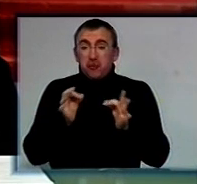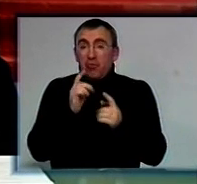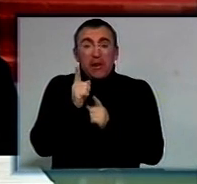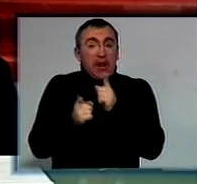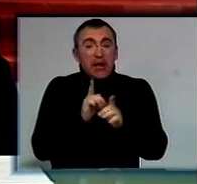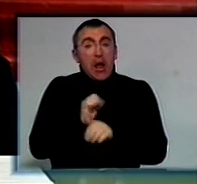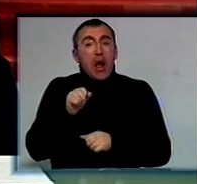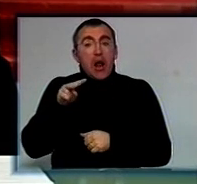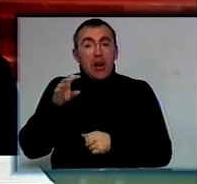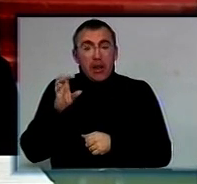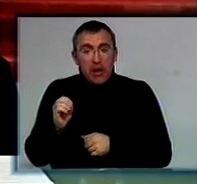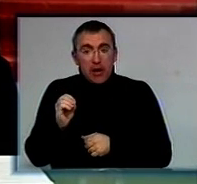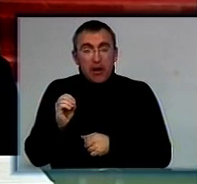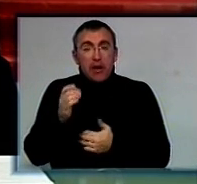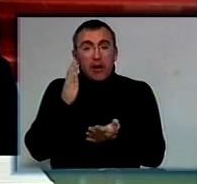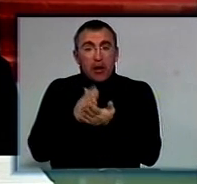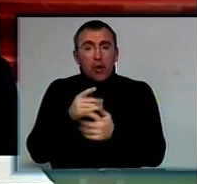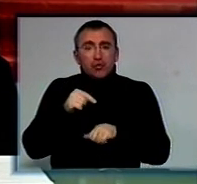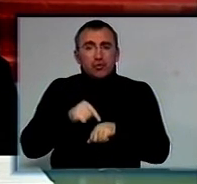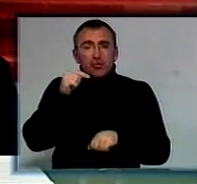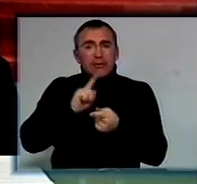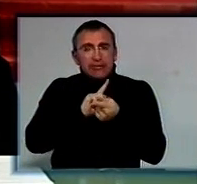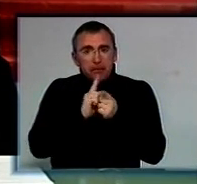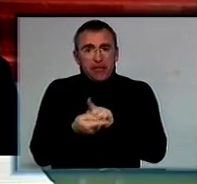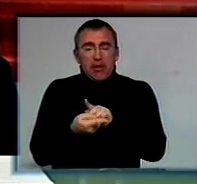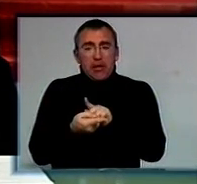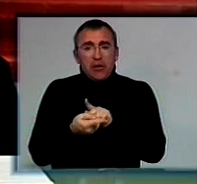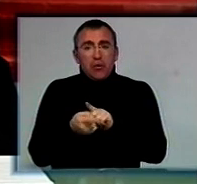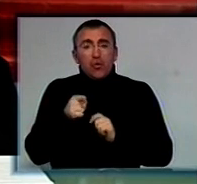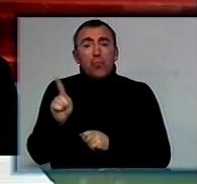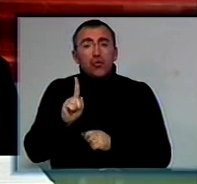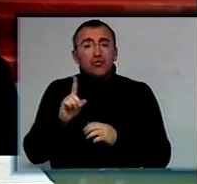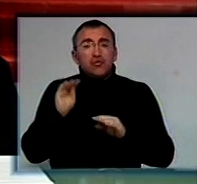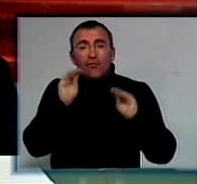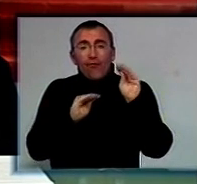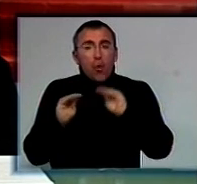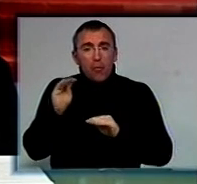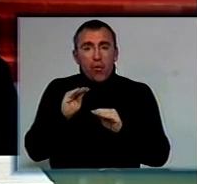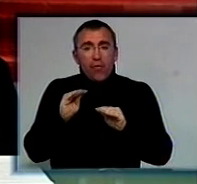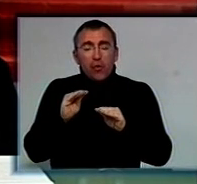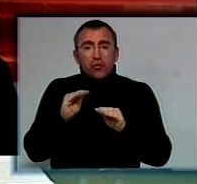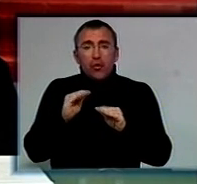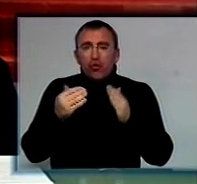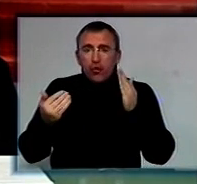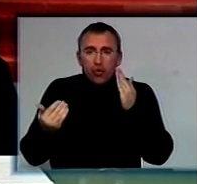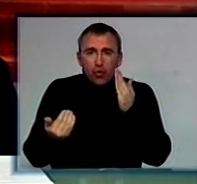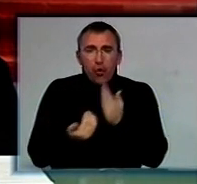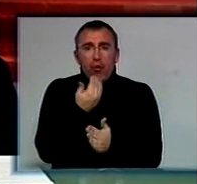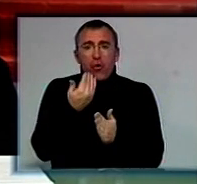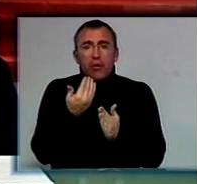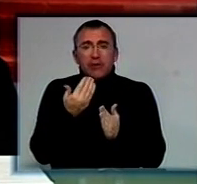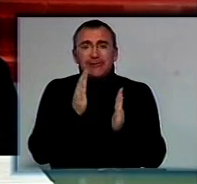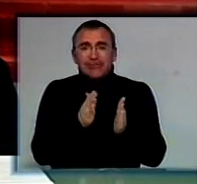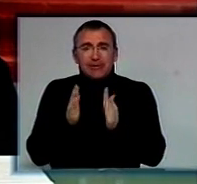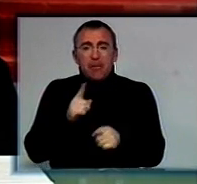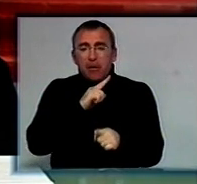змінилось, але є суттєві зміни, тому що сформована зовсім нова система наданням